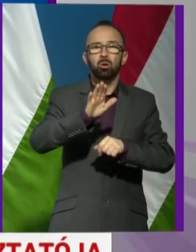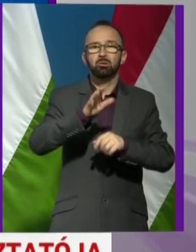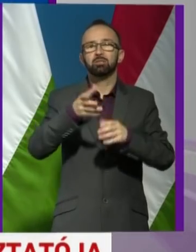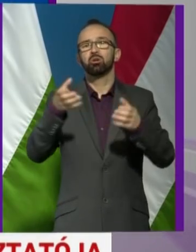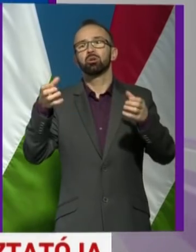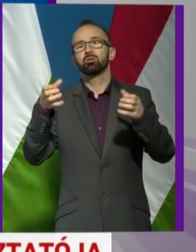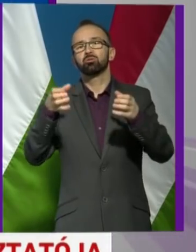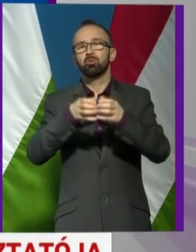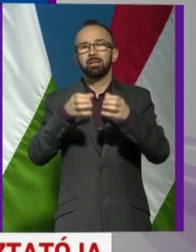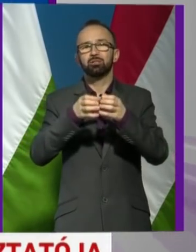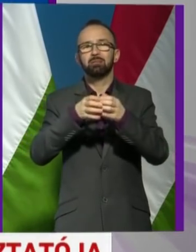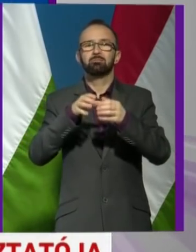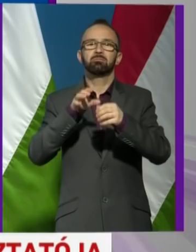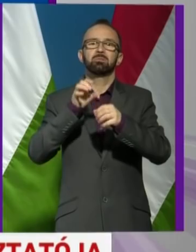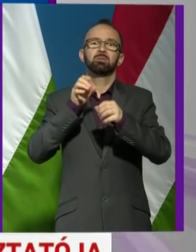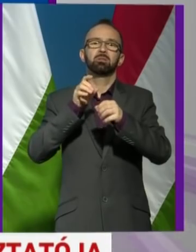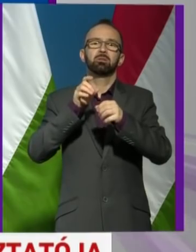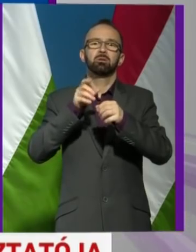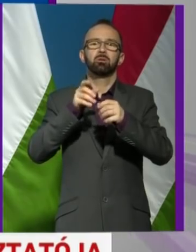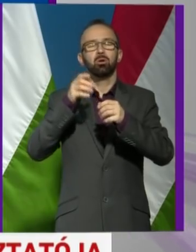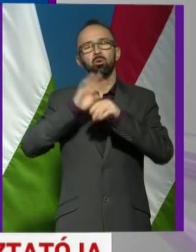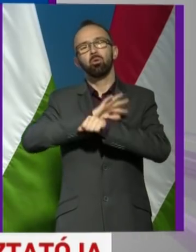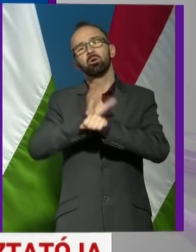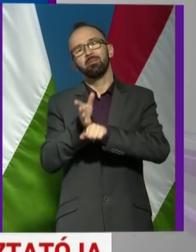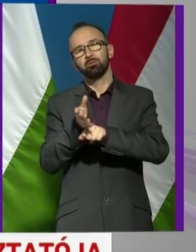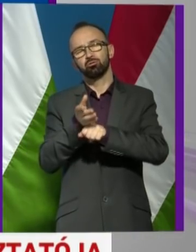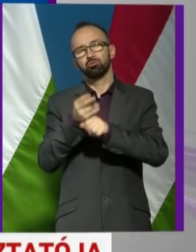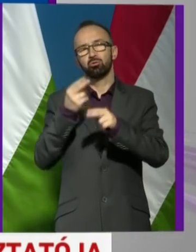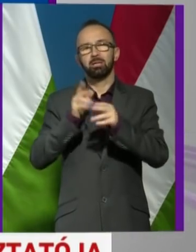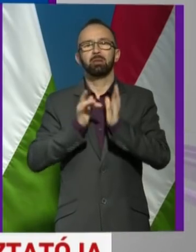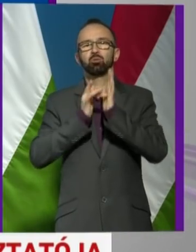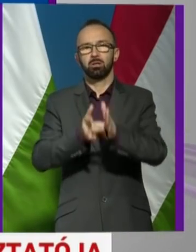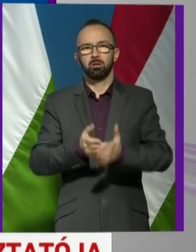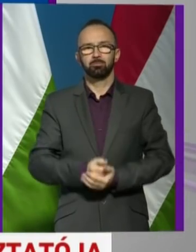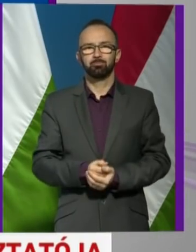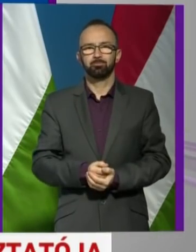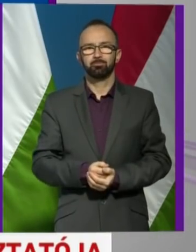és tömegesen mutatják a járvány, illetve a koronavírus tüneteit. Köszönöm szépen.